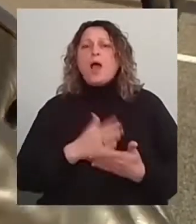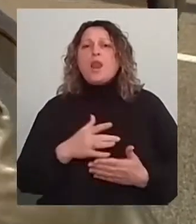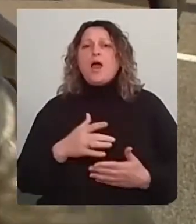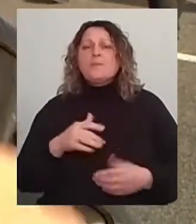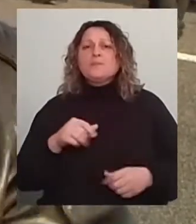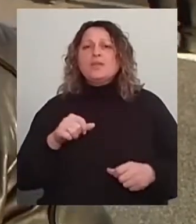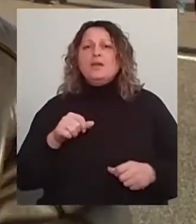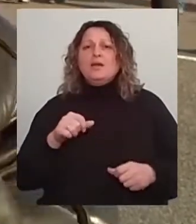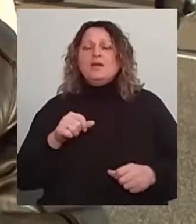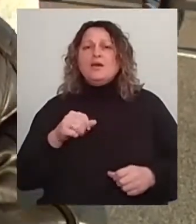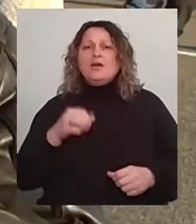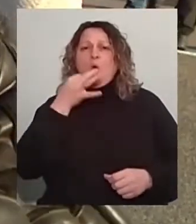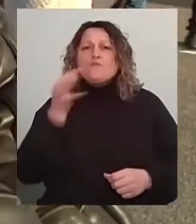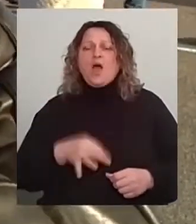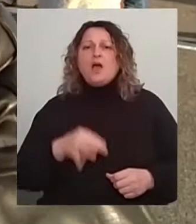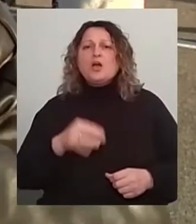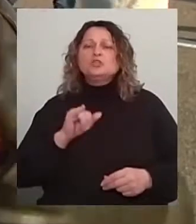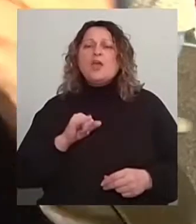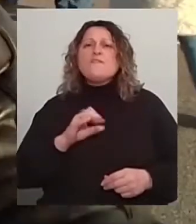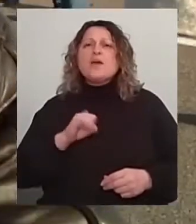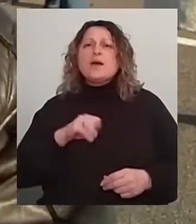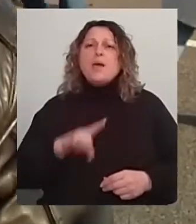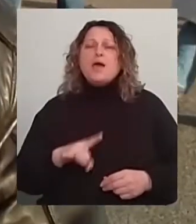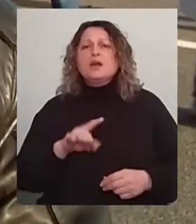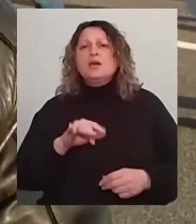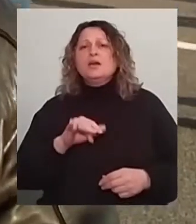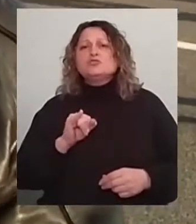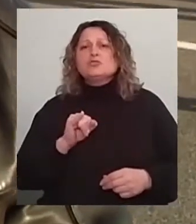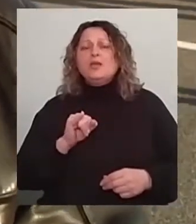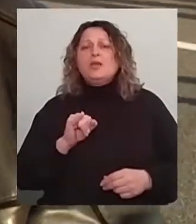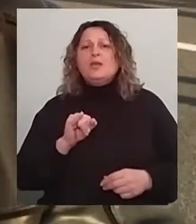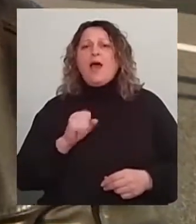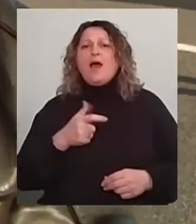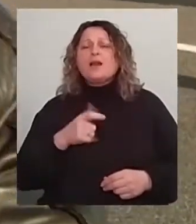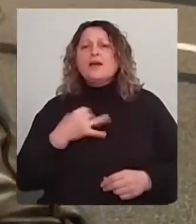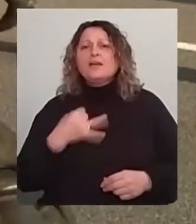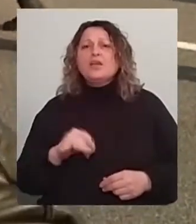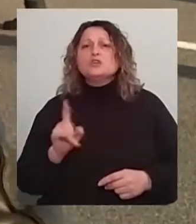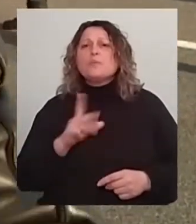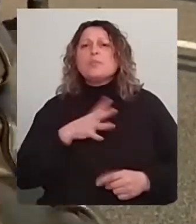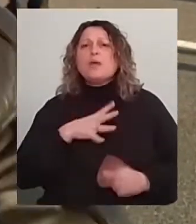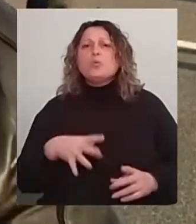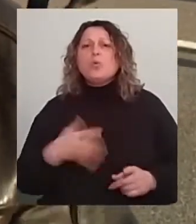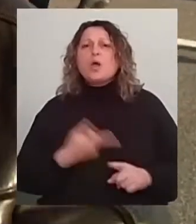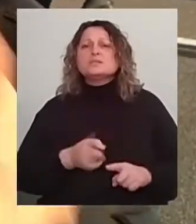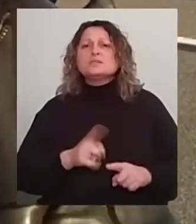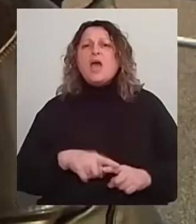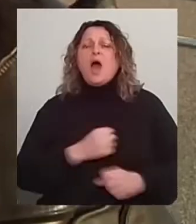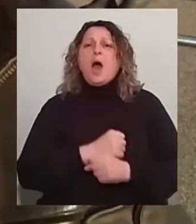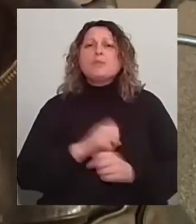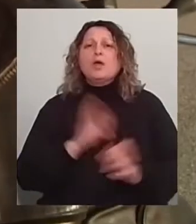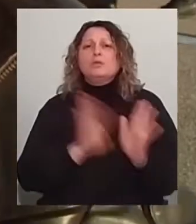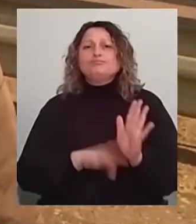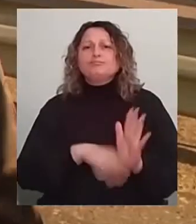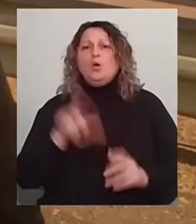вона фермер, щоб не було так, що аптекар купляє землю,